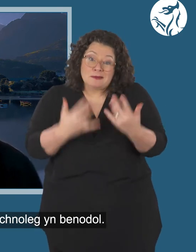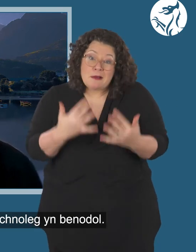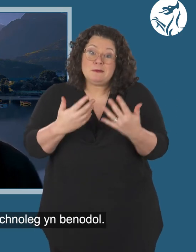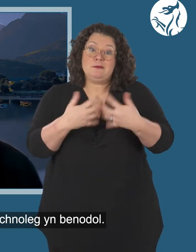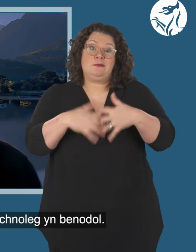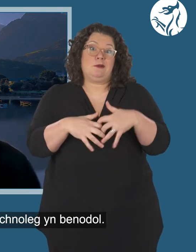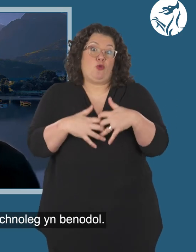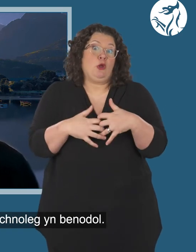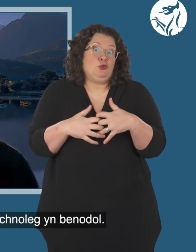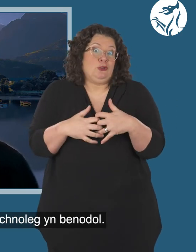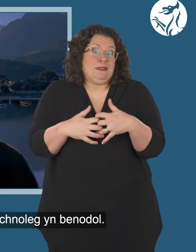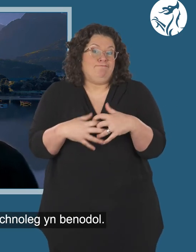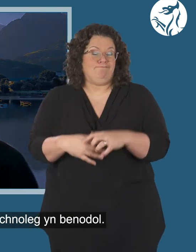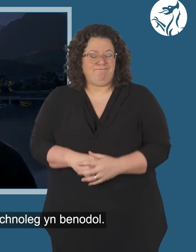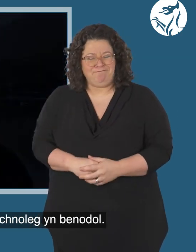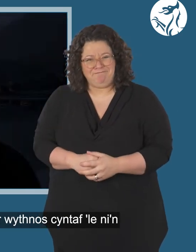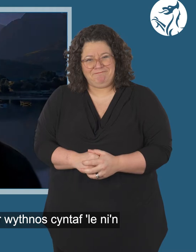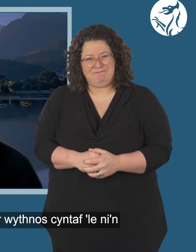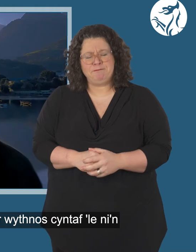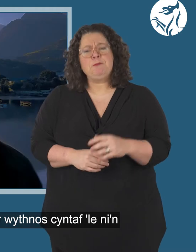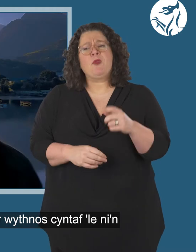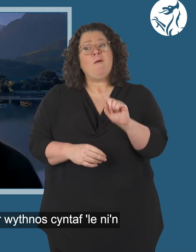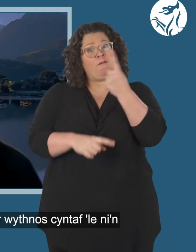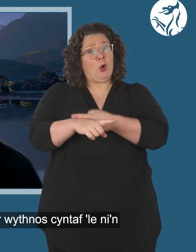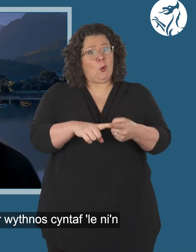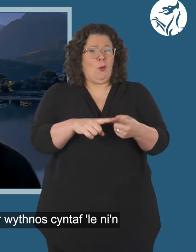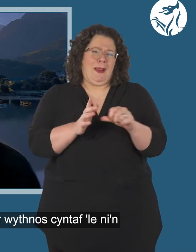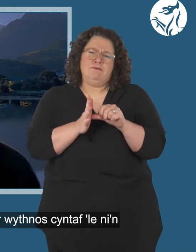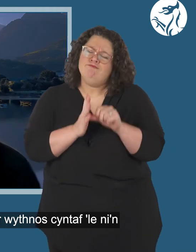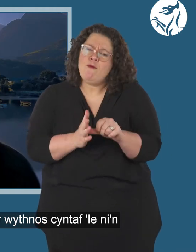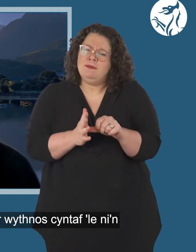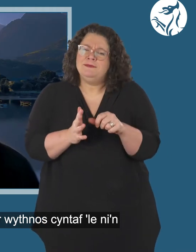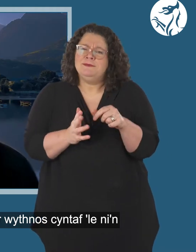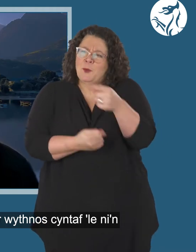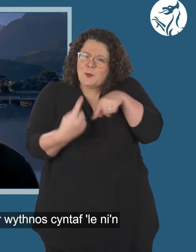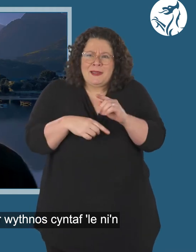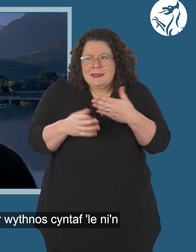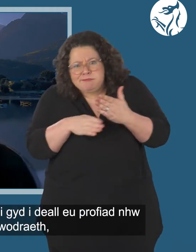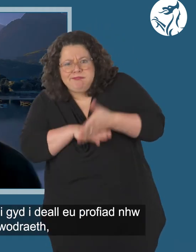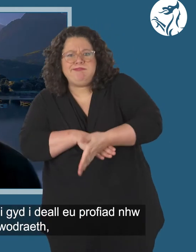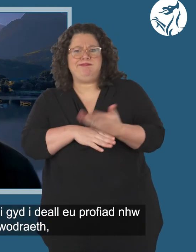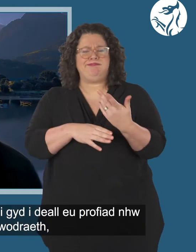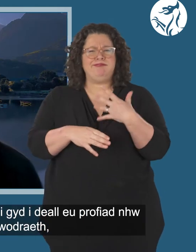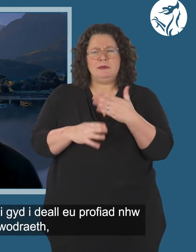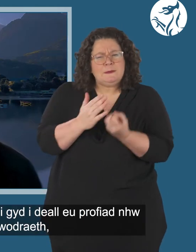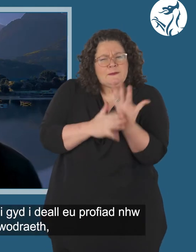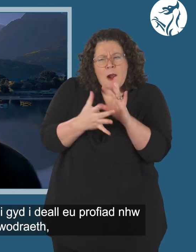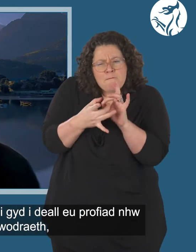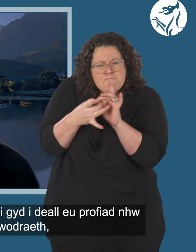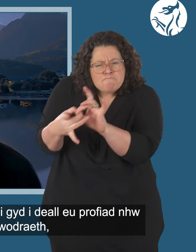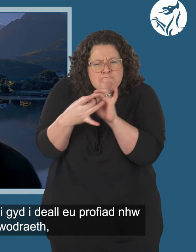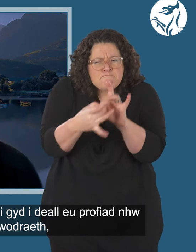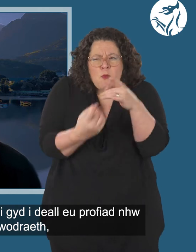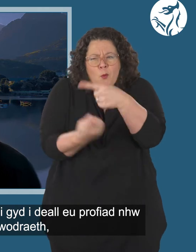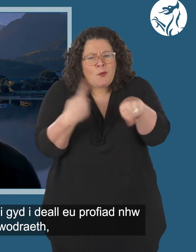digidol data technoleg yn bynaodol. A ni'n gweithio yn galed o fewn yr othnos cyntaf le ni'n etblygu perthynas